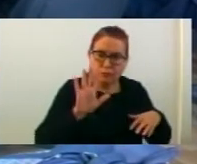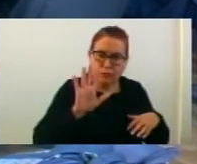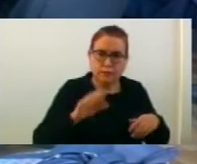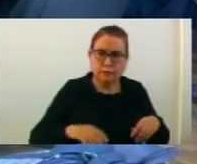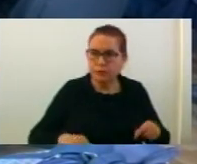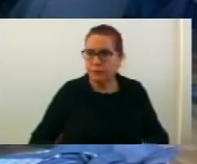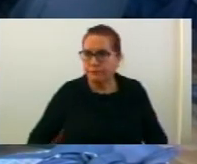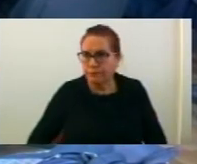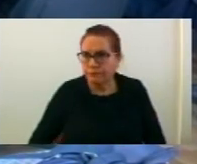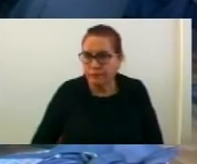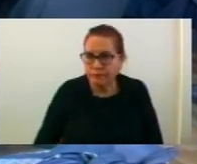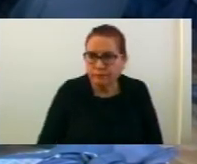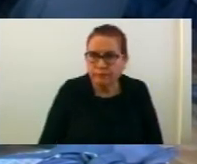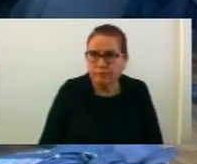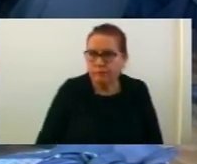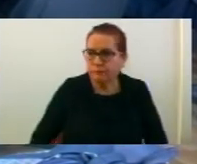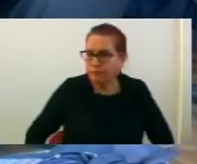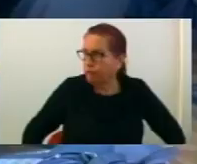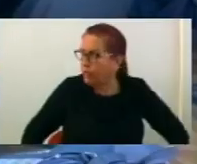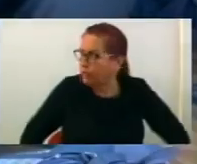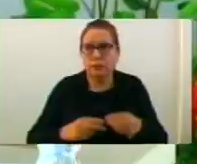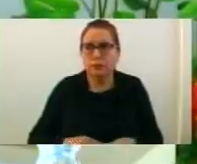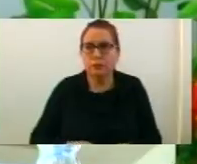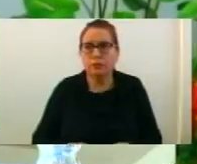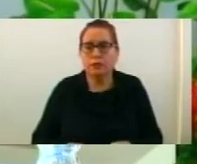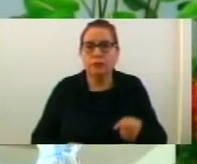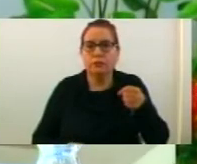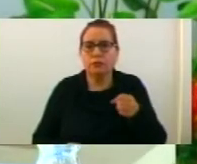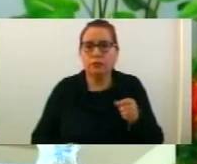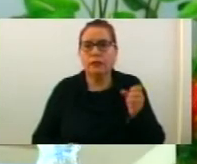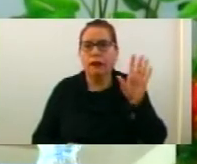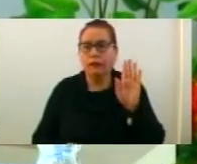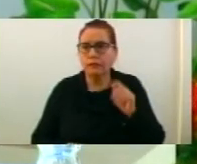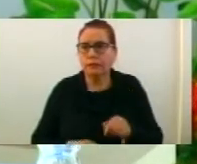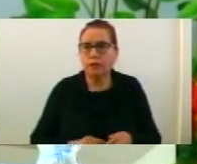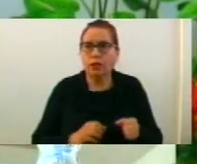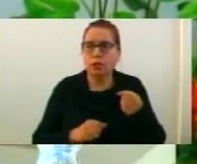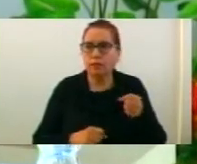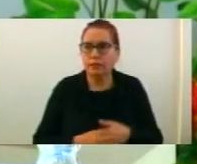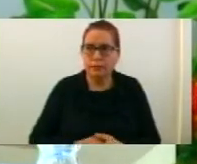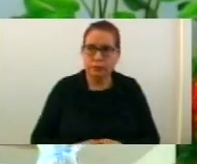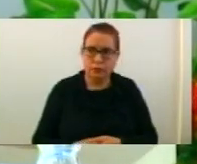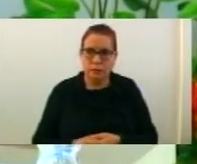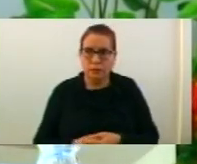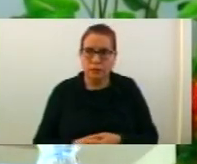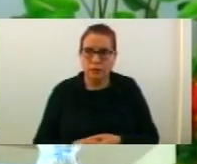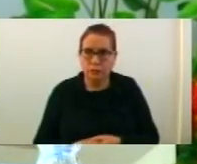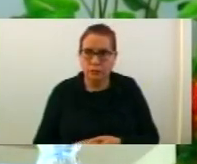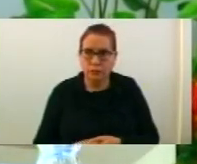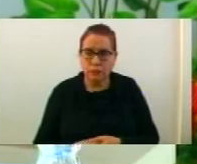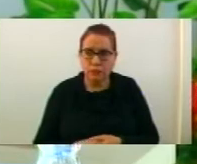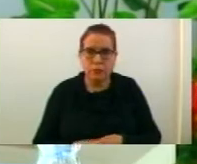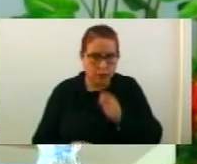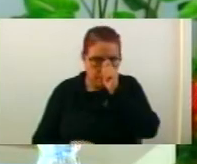повеќе. Пауза од минути. Андер. Благодарам. Донев. Почитувам председателе,